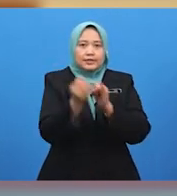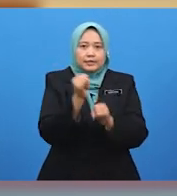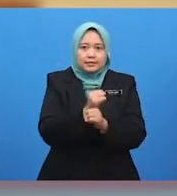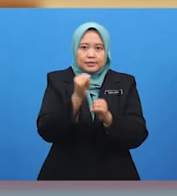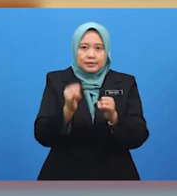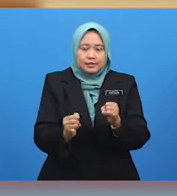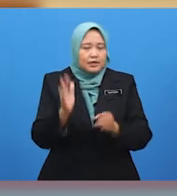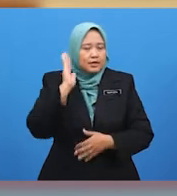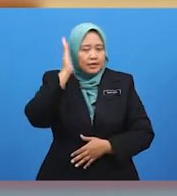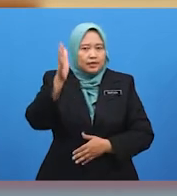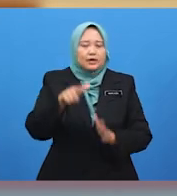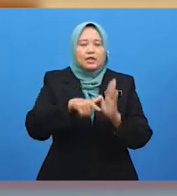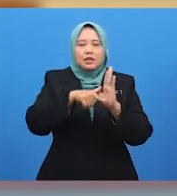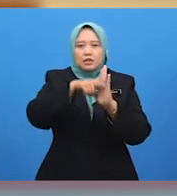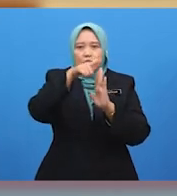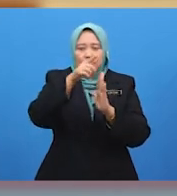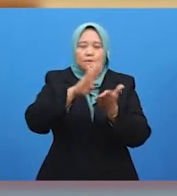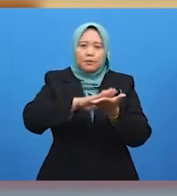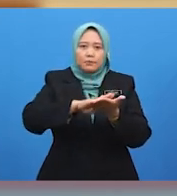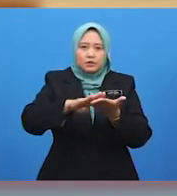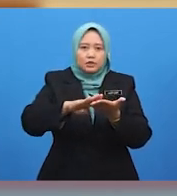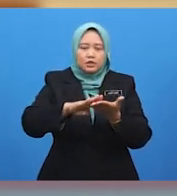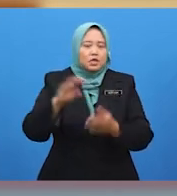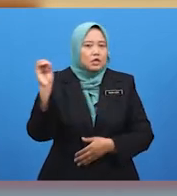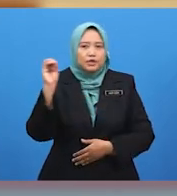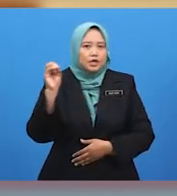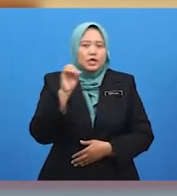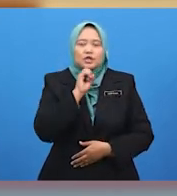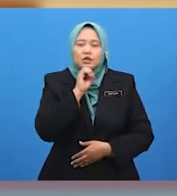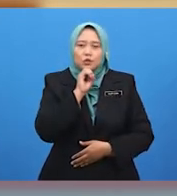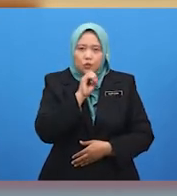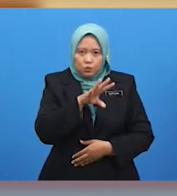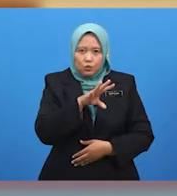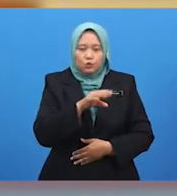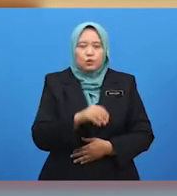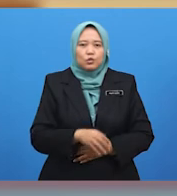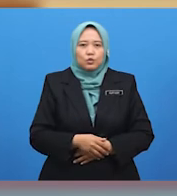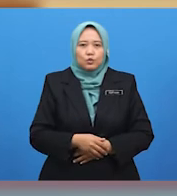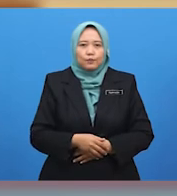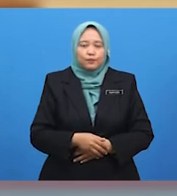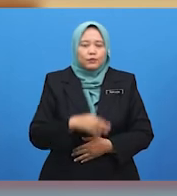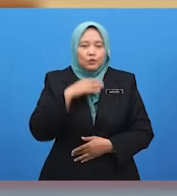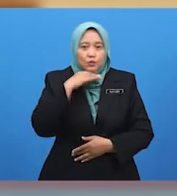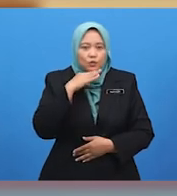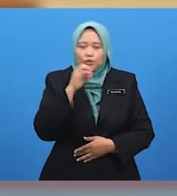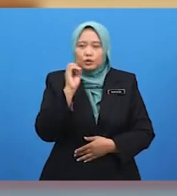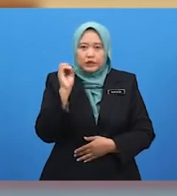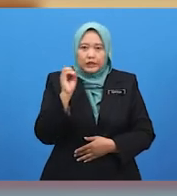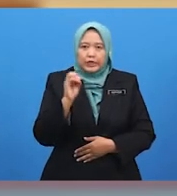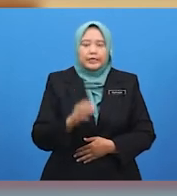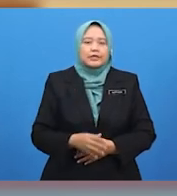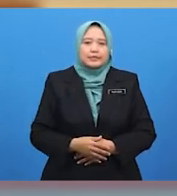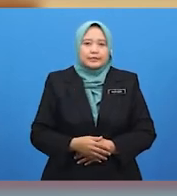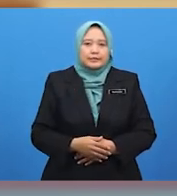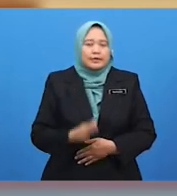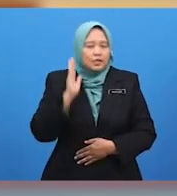kekotoran akan berlaku jika semua bertindak seperti Kamal. Semua akan berhidup dengan aman dan